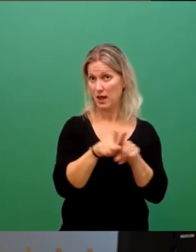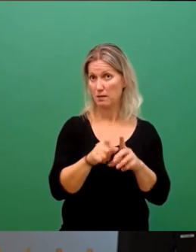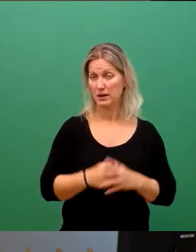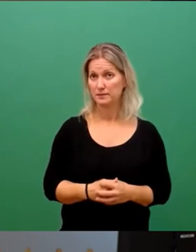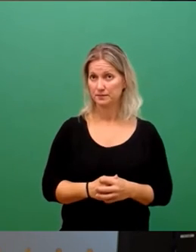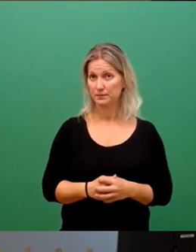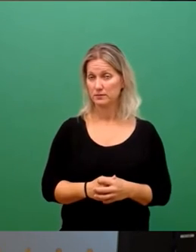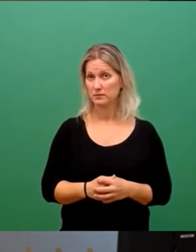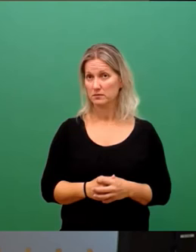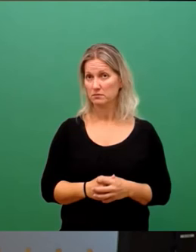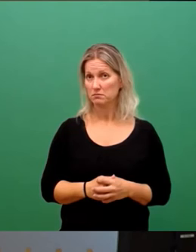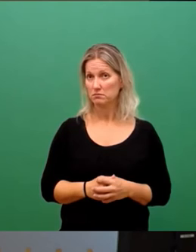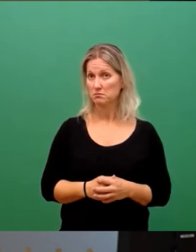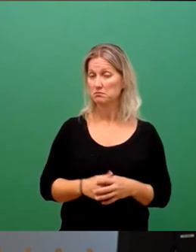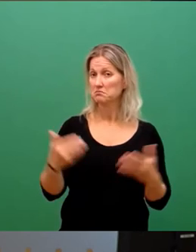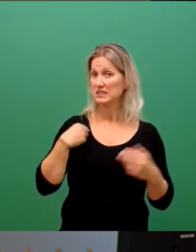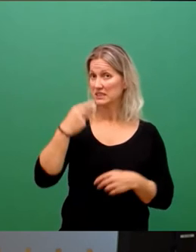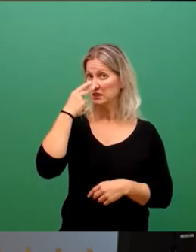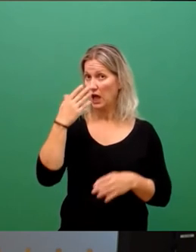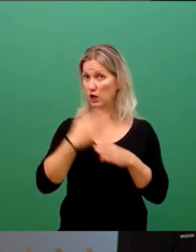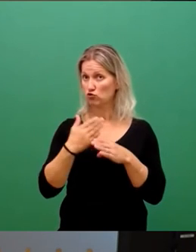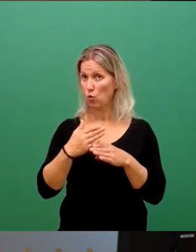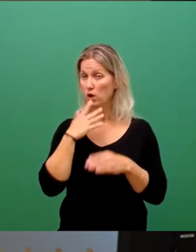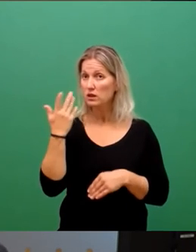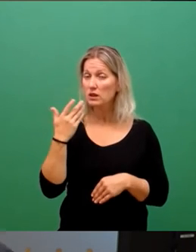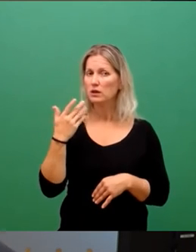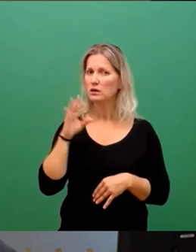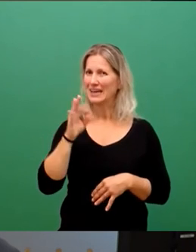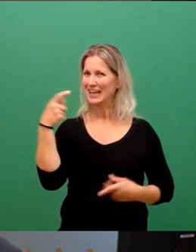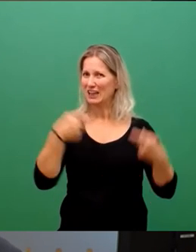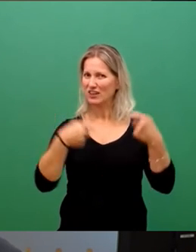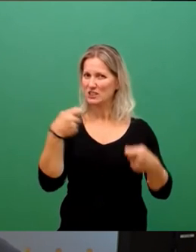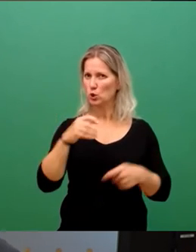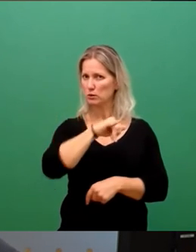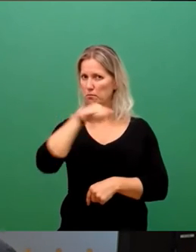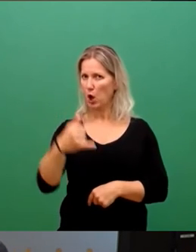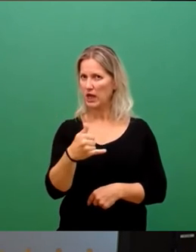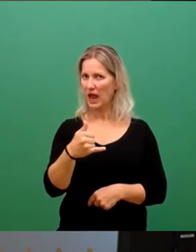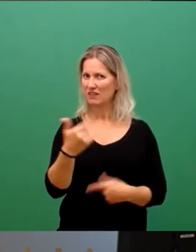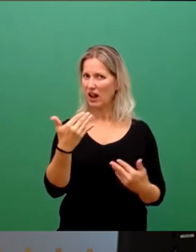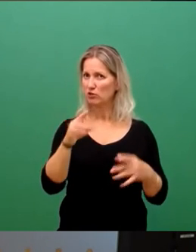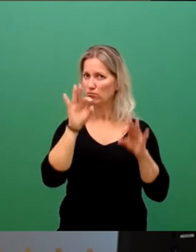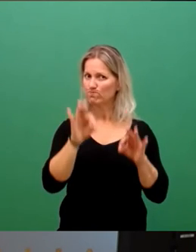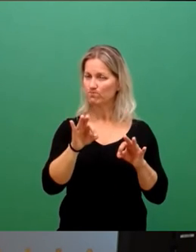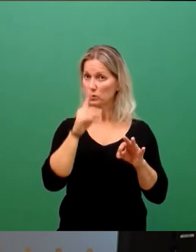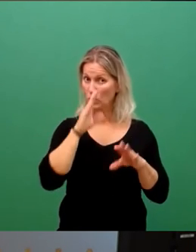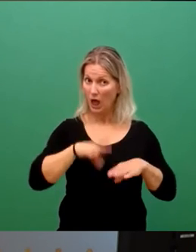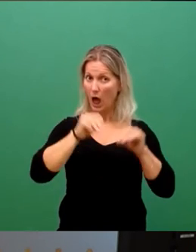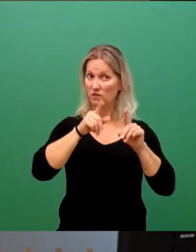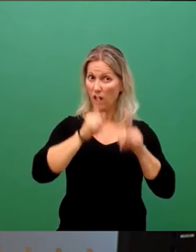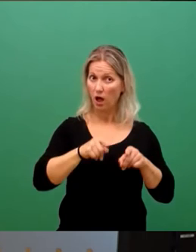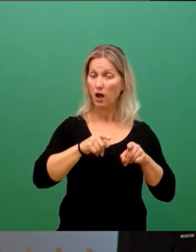beobachten müssen, welche Investitionsprojekte wir tatsächlich beginnen können und welche Auswirkungen dies auf unser Budget hat.